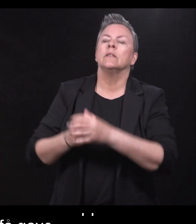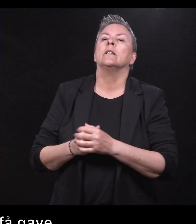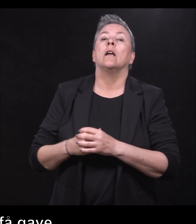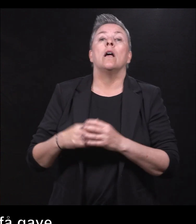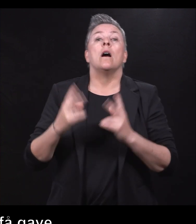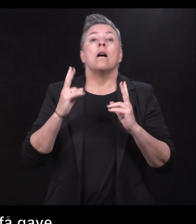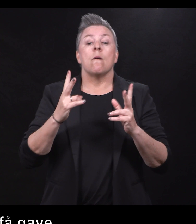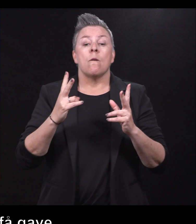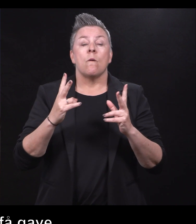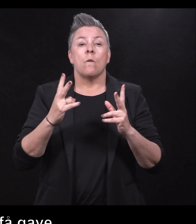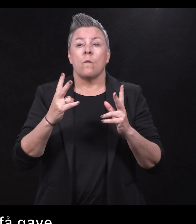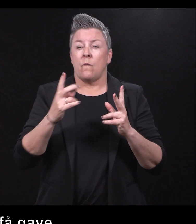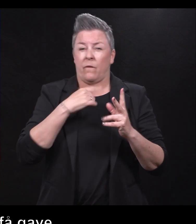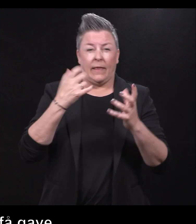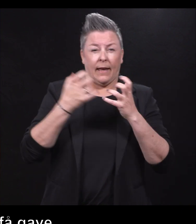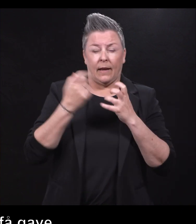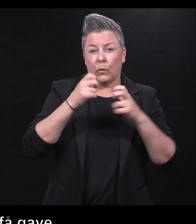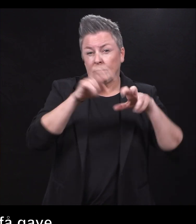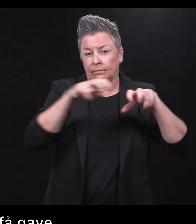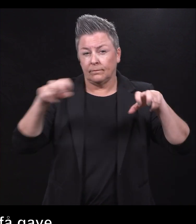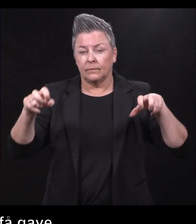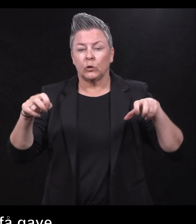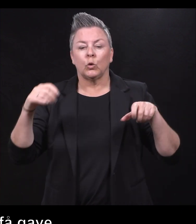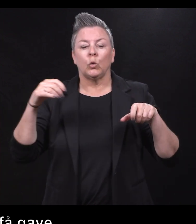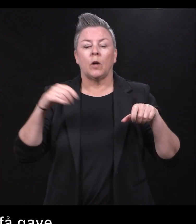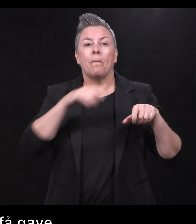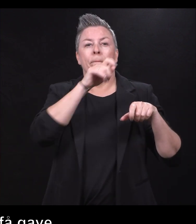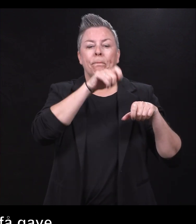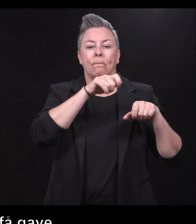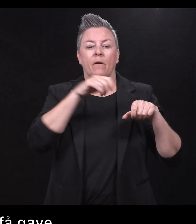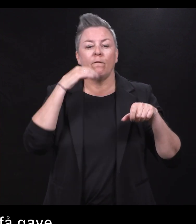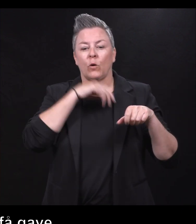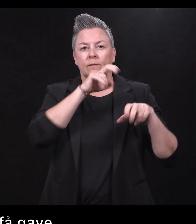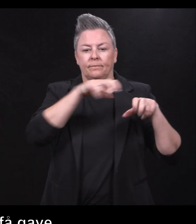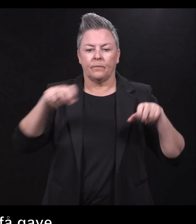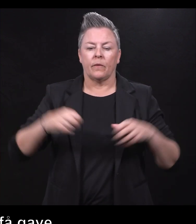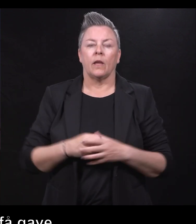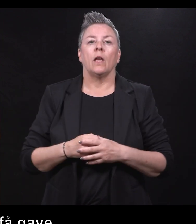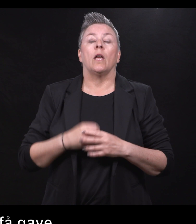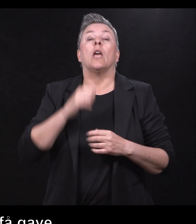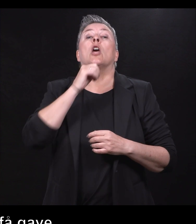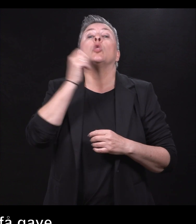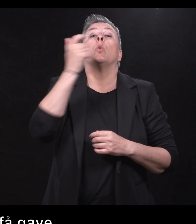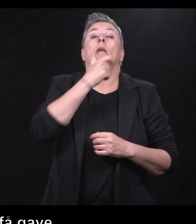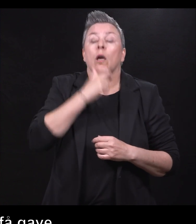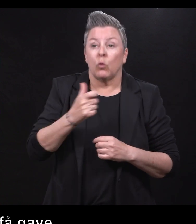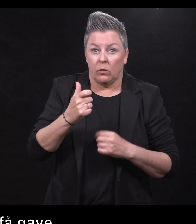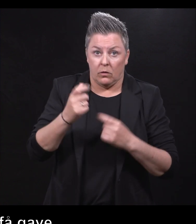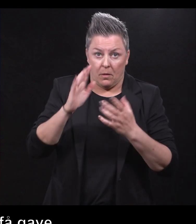noen stoler, sånn at paneldeltakerne skal få sette seg ned. Vi skal få... Tor Gjermund skal komme opp igjen.